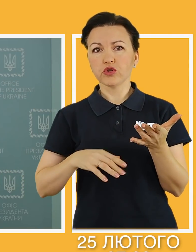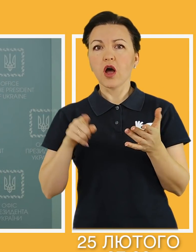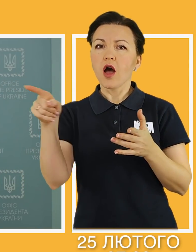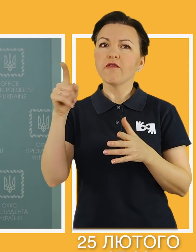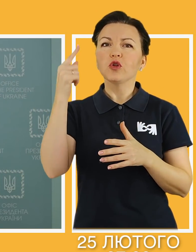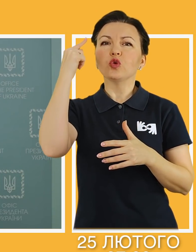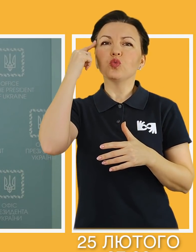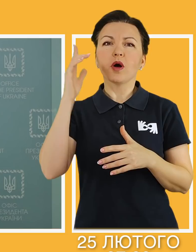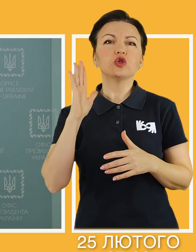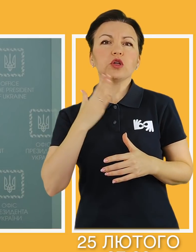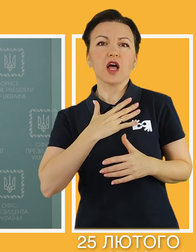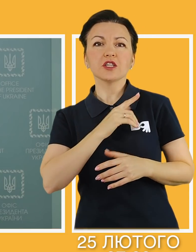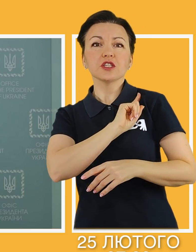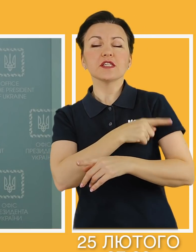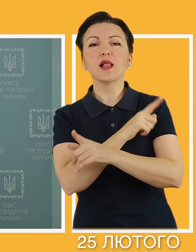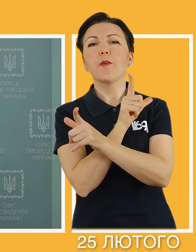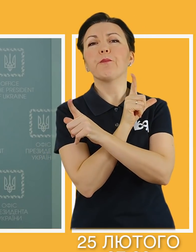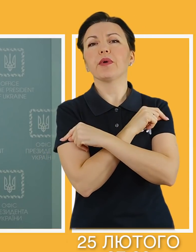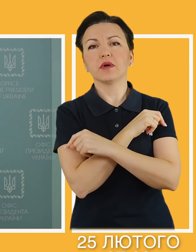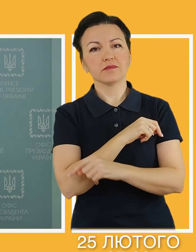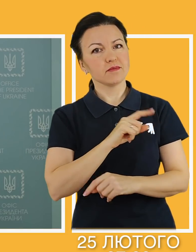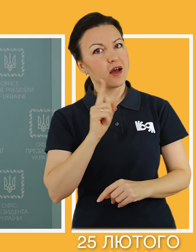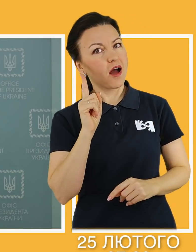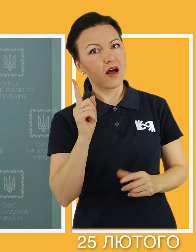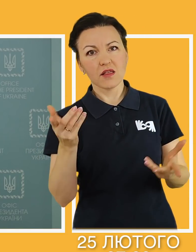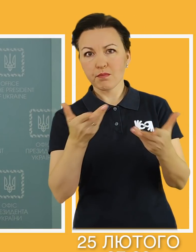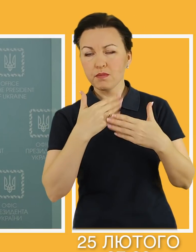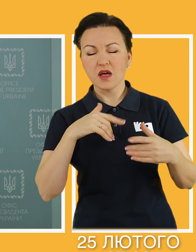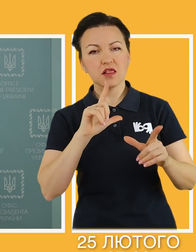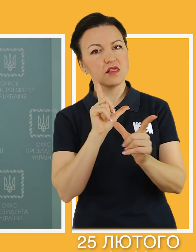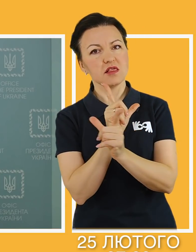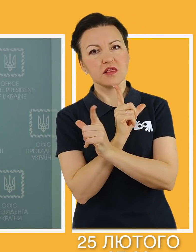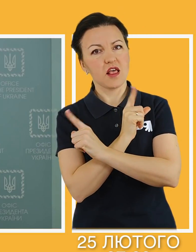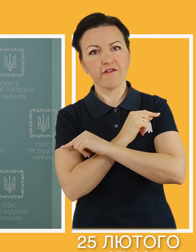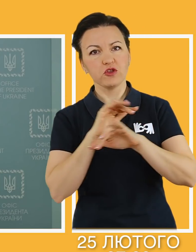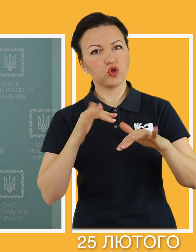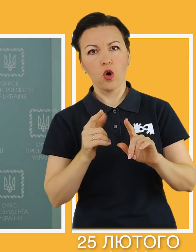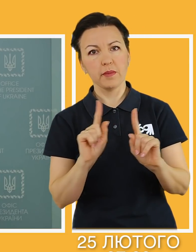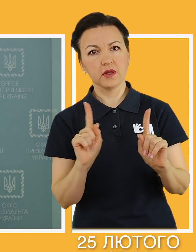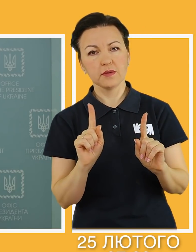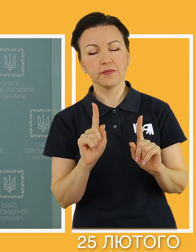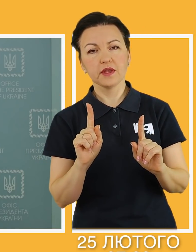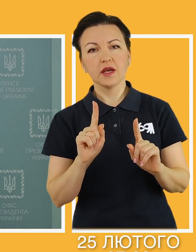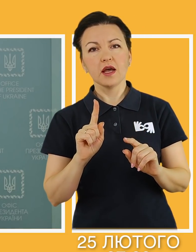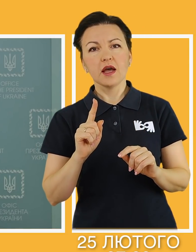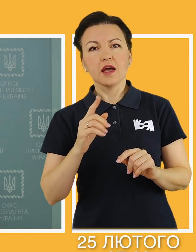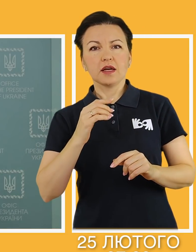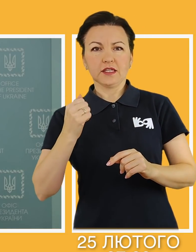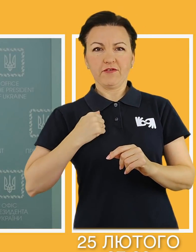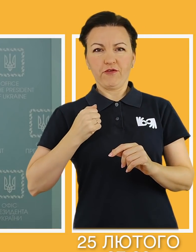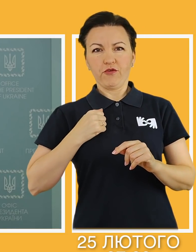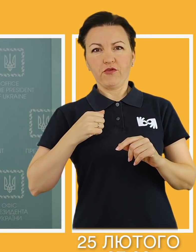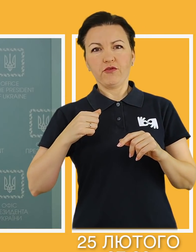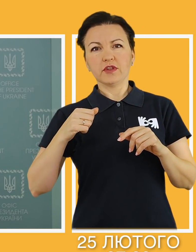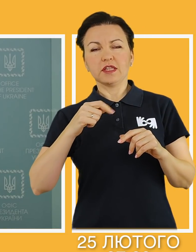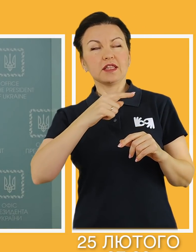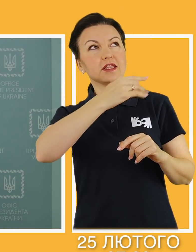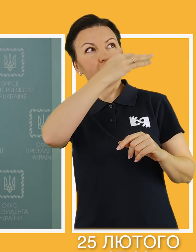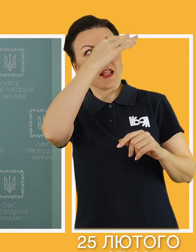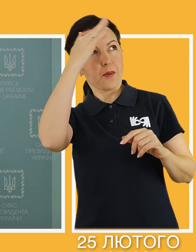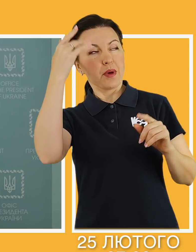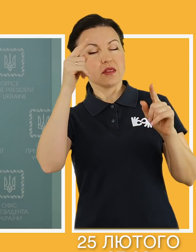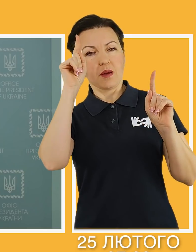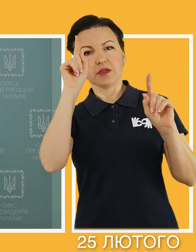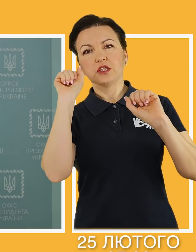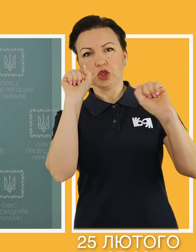наші сили будуть втомлені. Але ми не втомлені. Сили протиповітряної оборони України